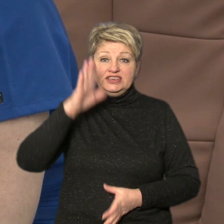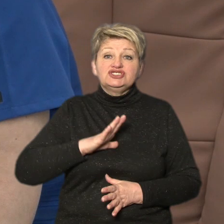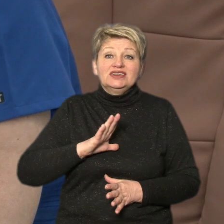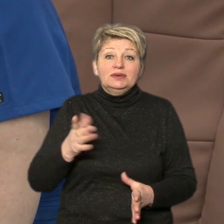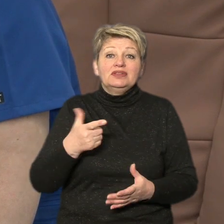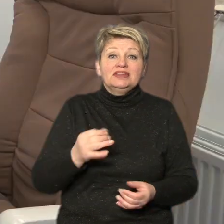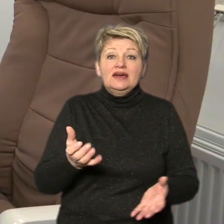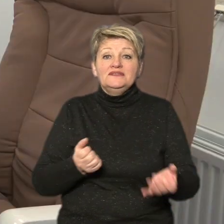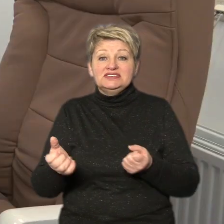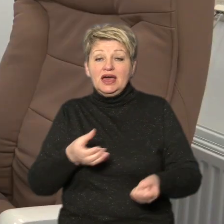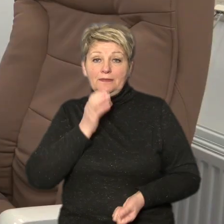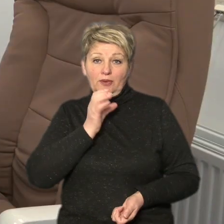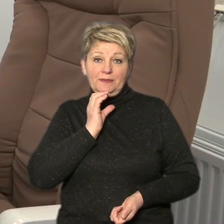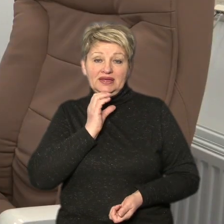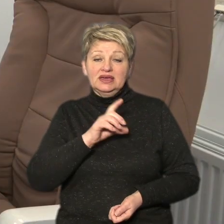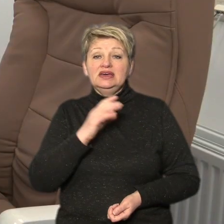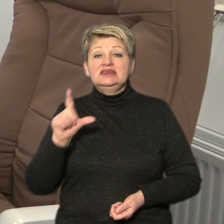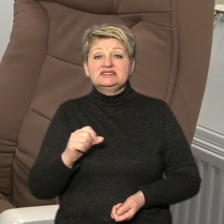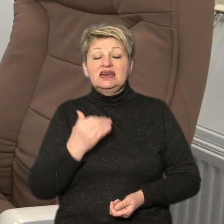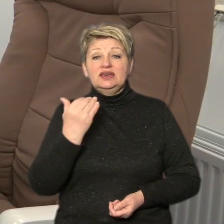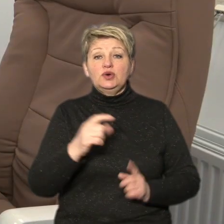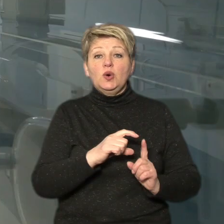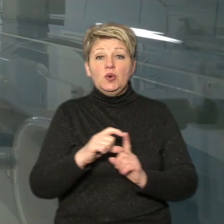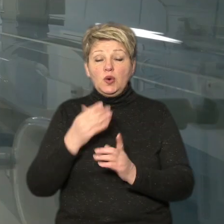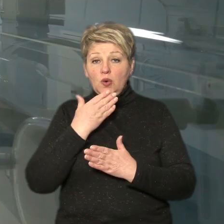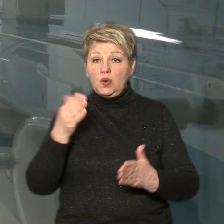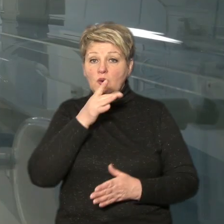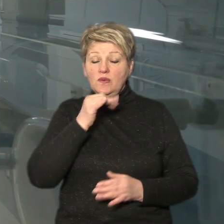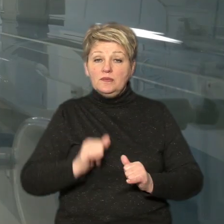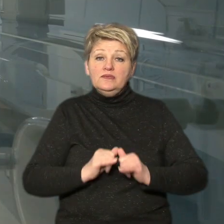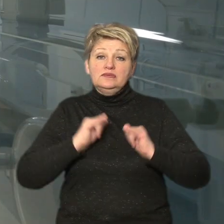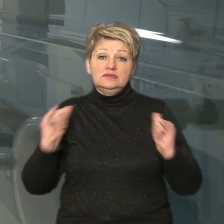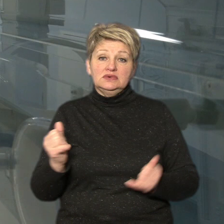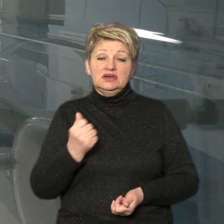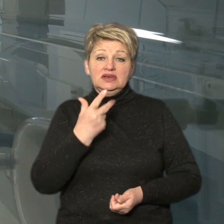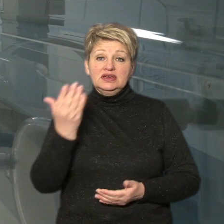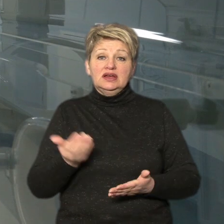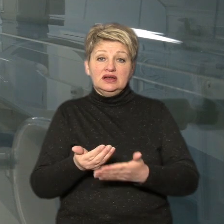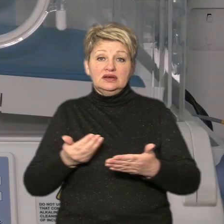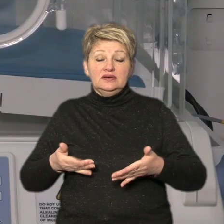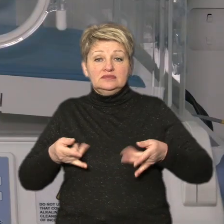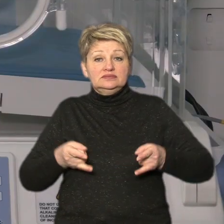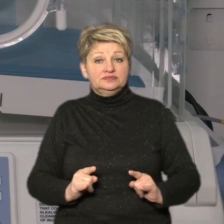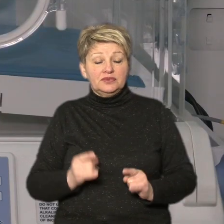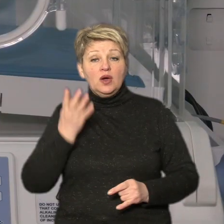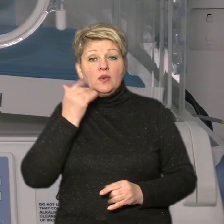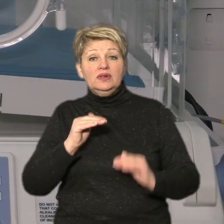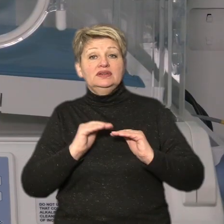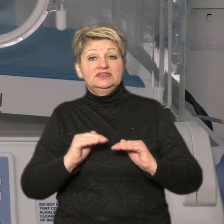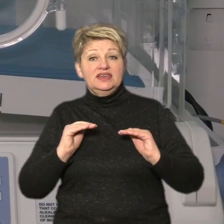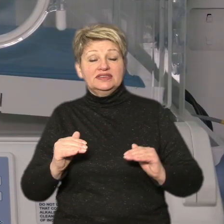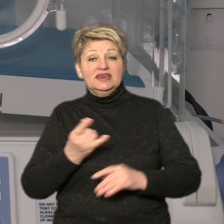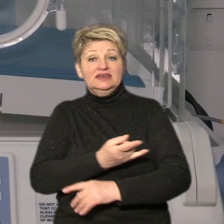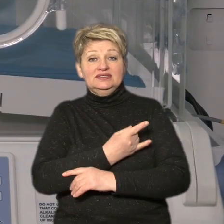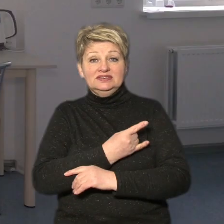було де взяти, попити. За словами пані Наталі, останнім часом збільшилася кількість перечасних пологів. Це коли дітки народжуються із